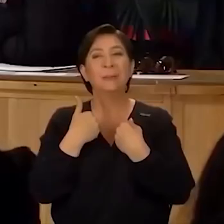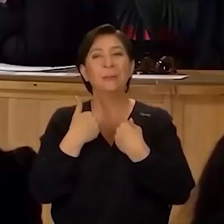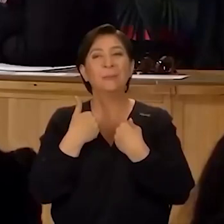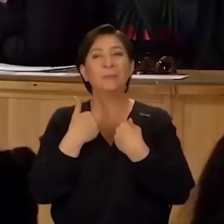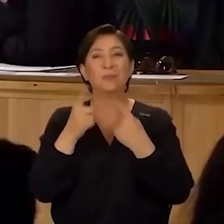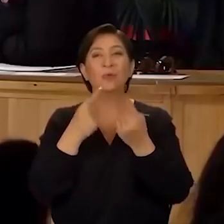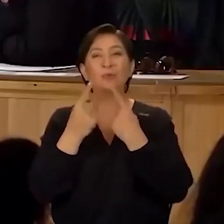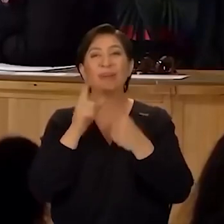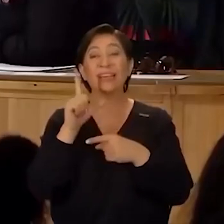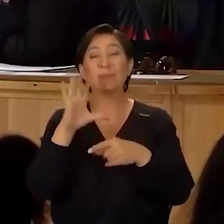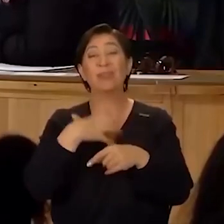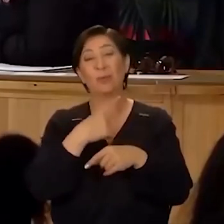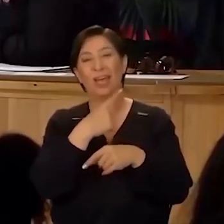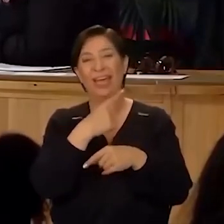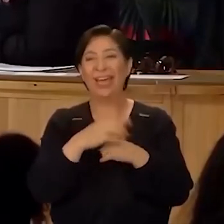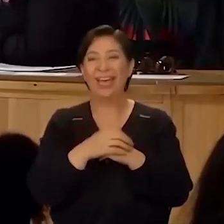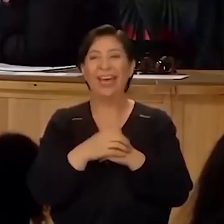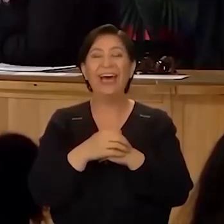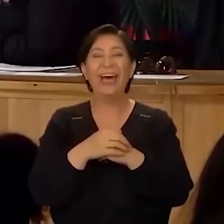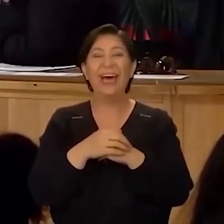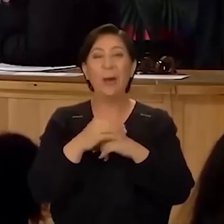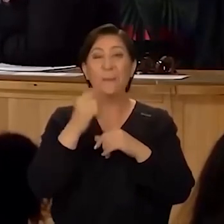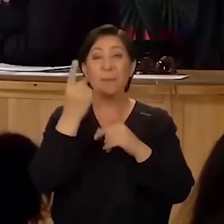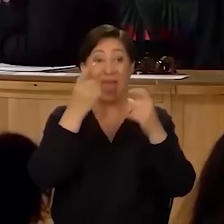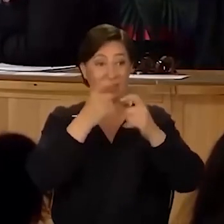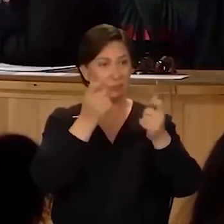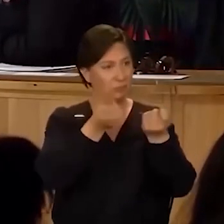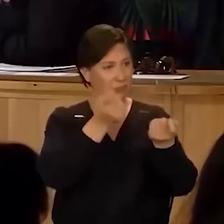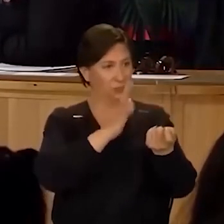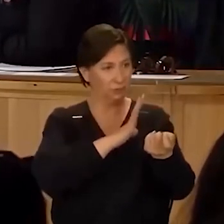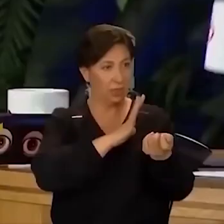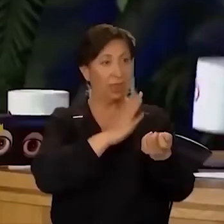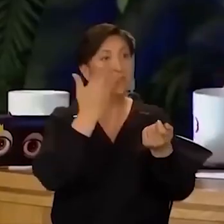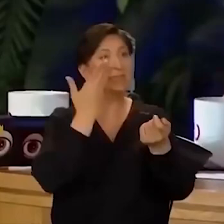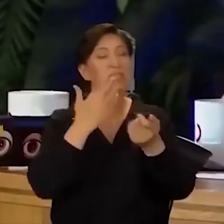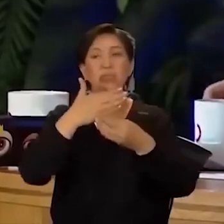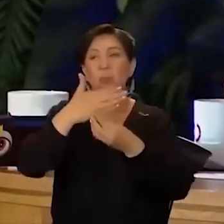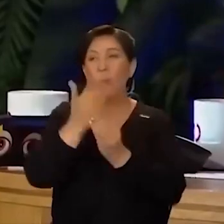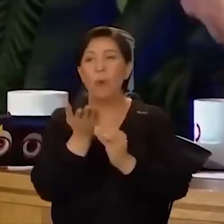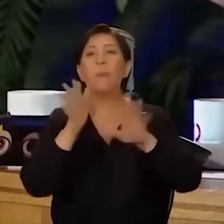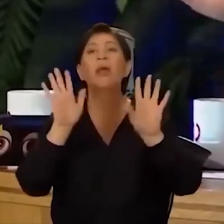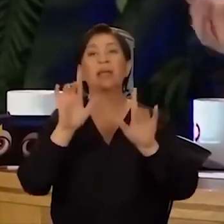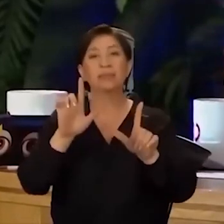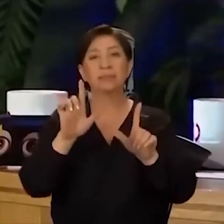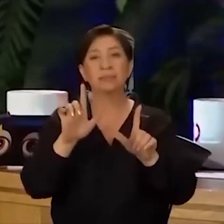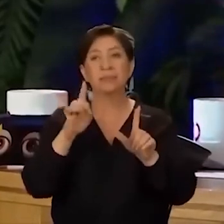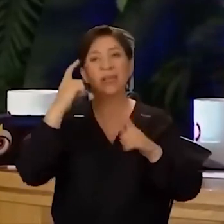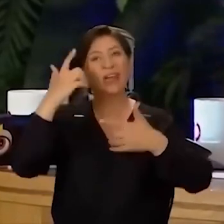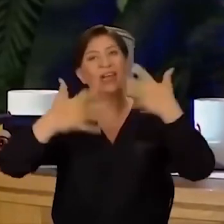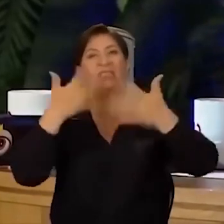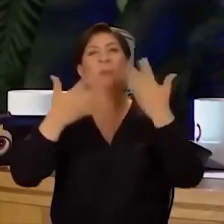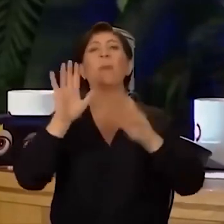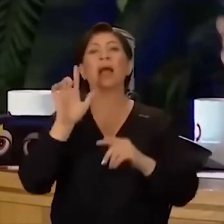Bunu konuşmak lazım patronlar. Çünkü bir yerde çalışıyorsan seyirciyi bölmemek lazım. Belki en sonunda senin